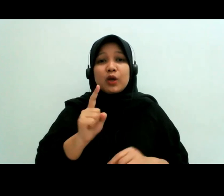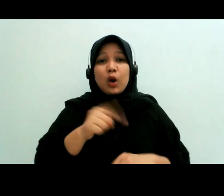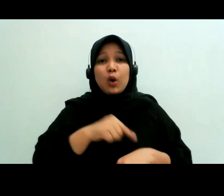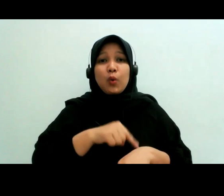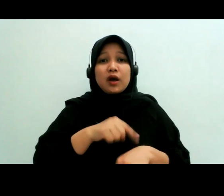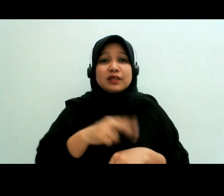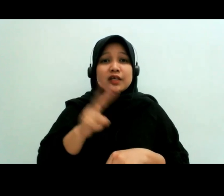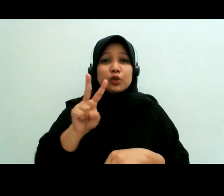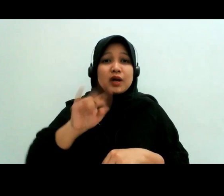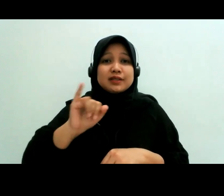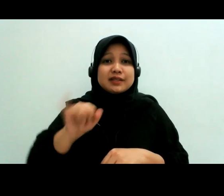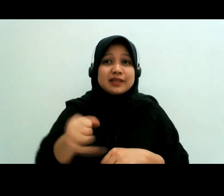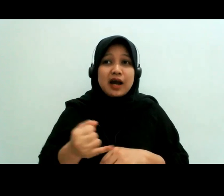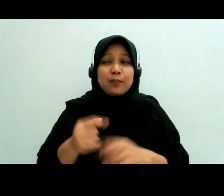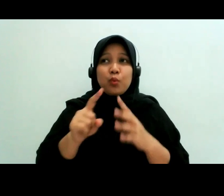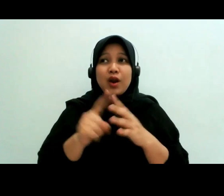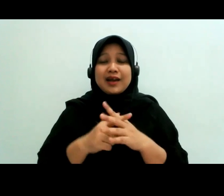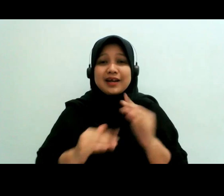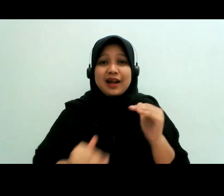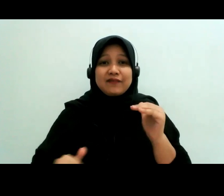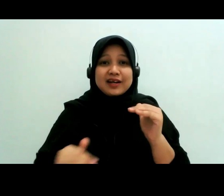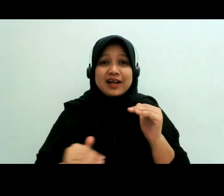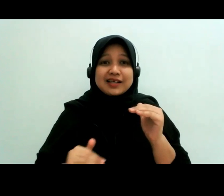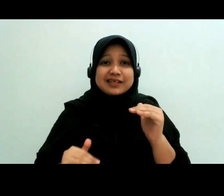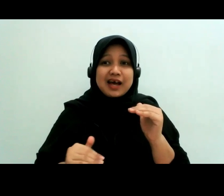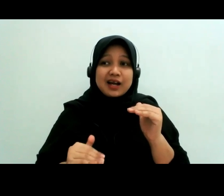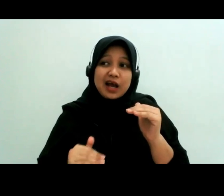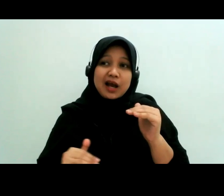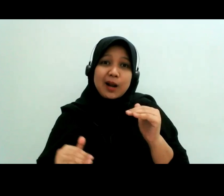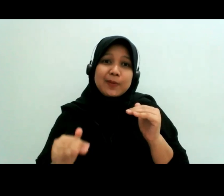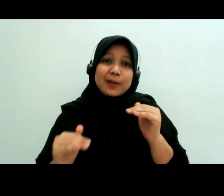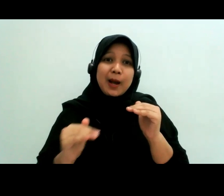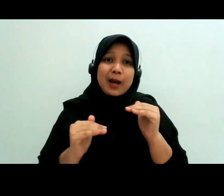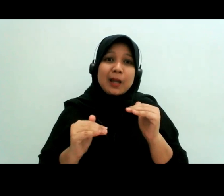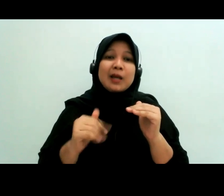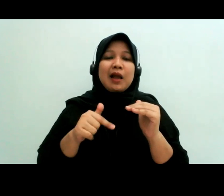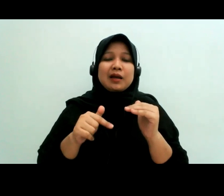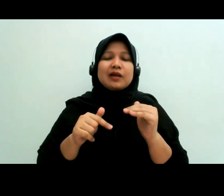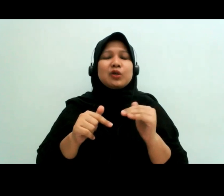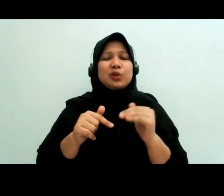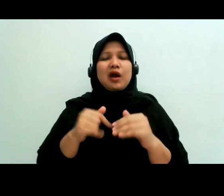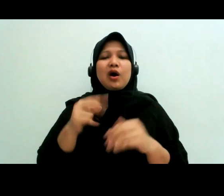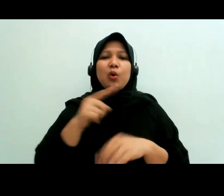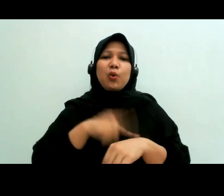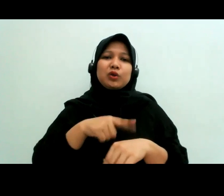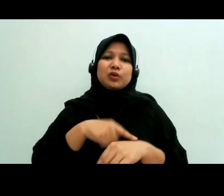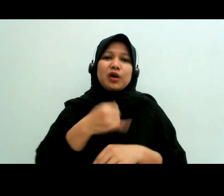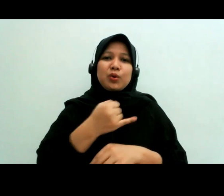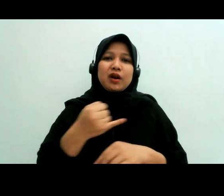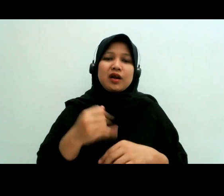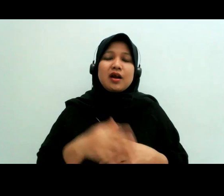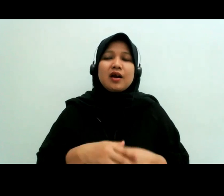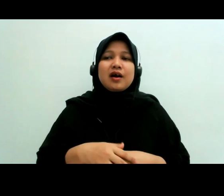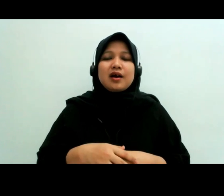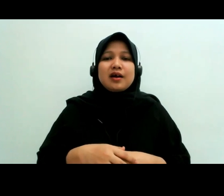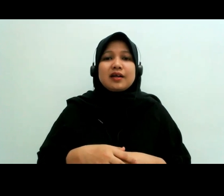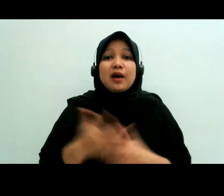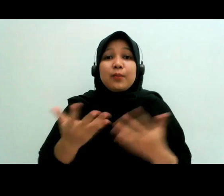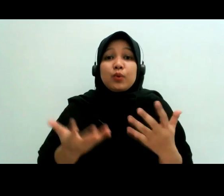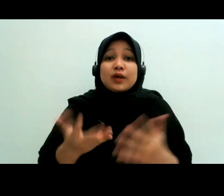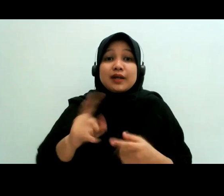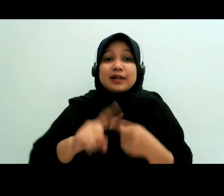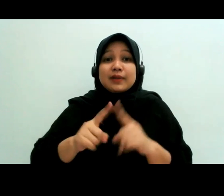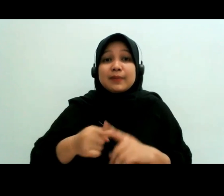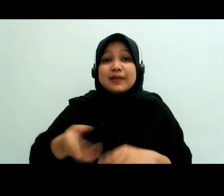dari yang level dasar banget sampai ke agak lebih spesifik itu emang kurang waktunya saya sepakat sama Mbak Nining mungkin teman-teman disigap nanti